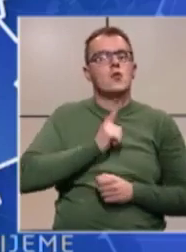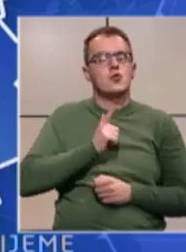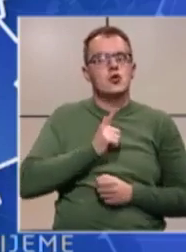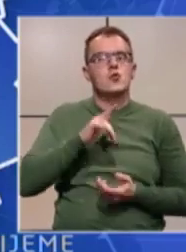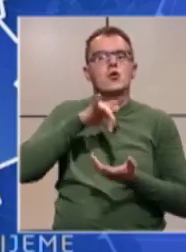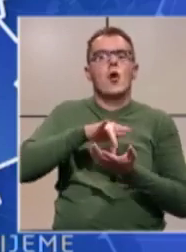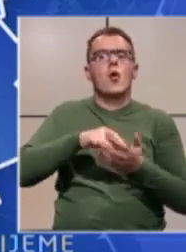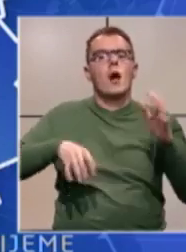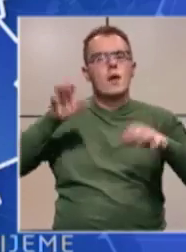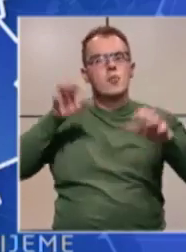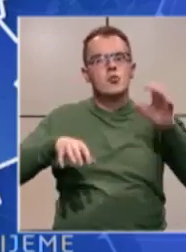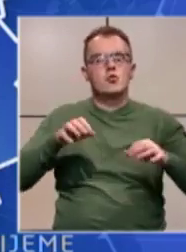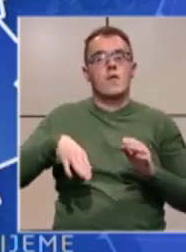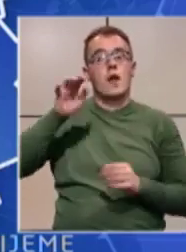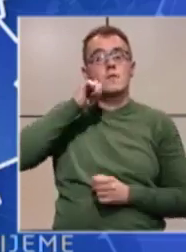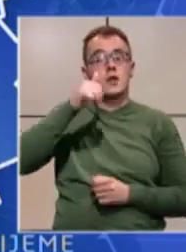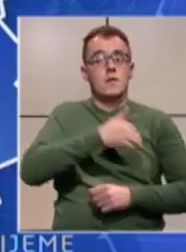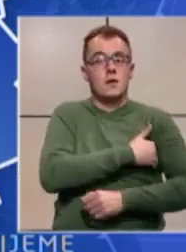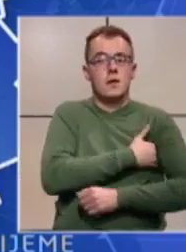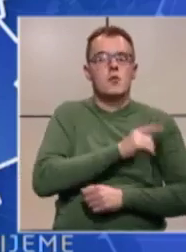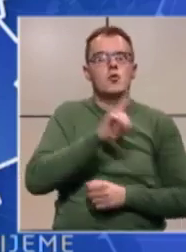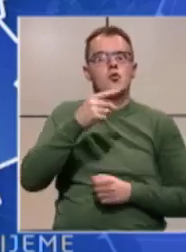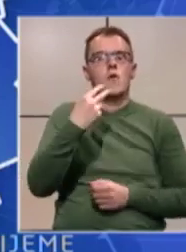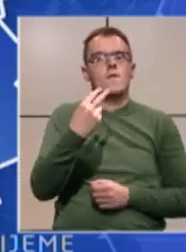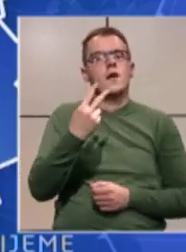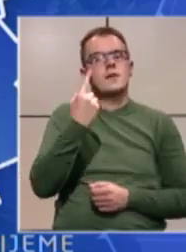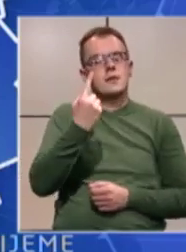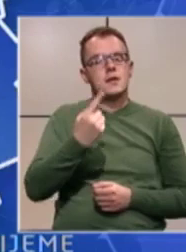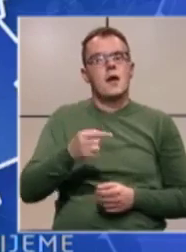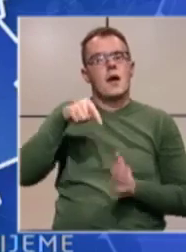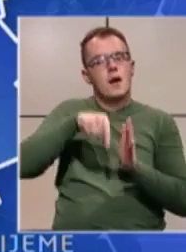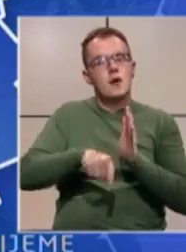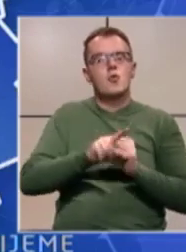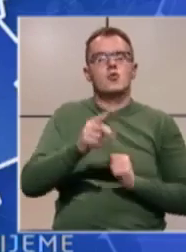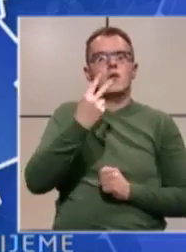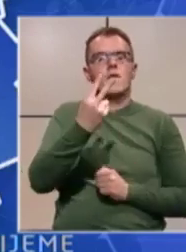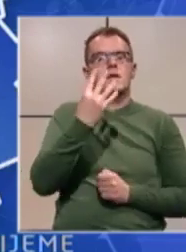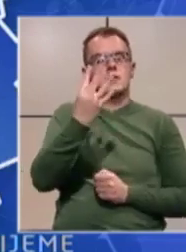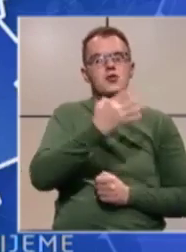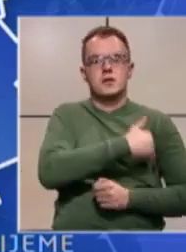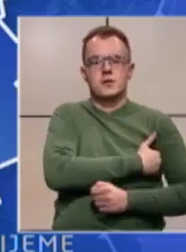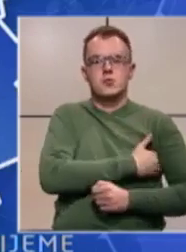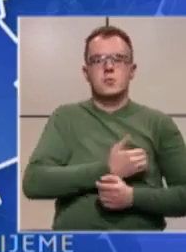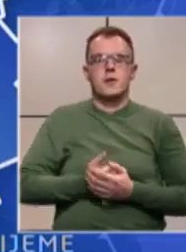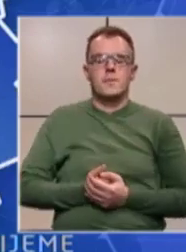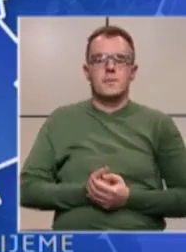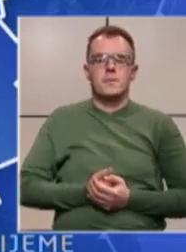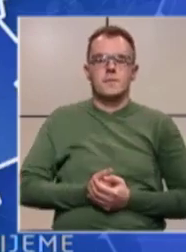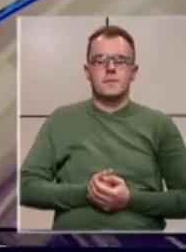se lokalni pljuskovi. Najviša dnevna temperatura do 21, na jugu do 24 stupnja.